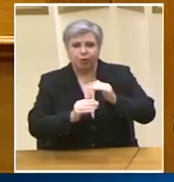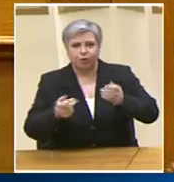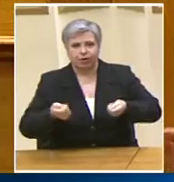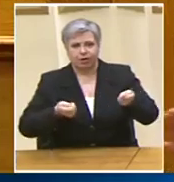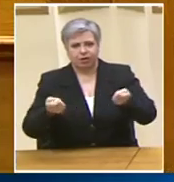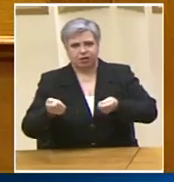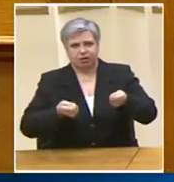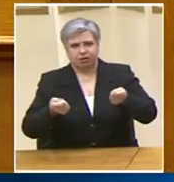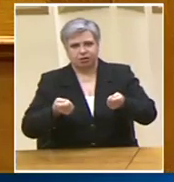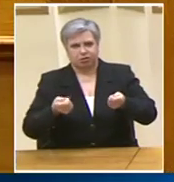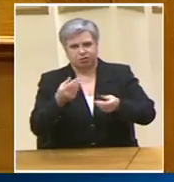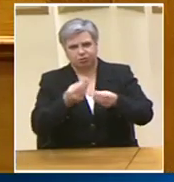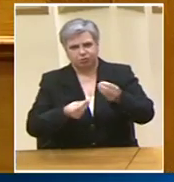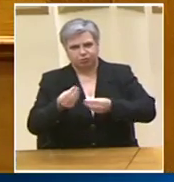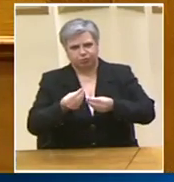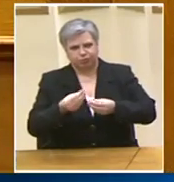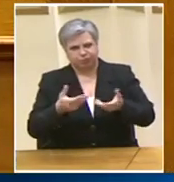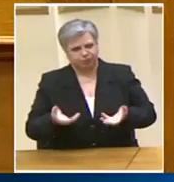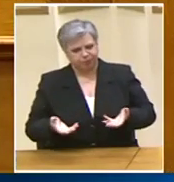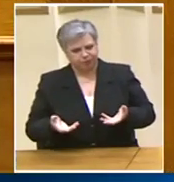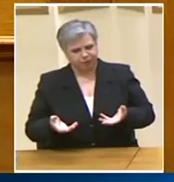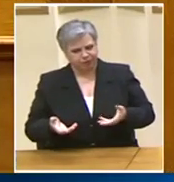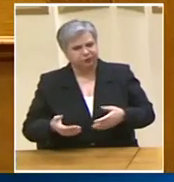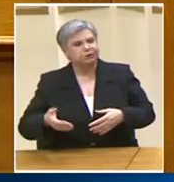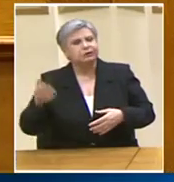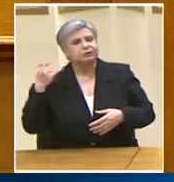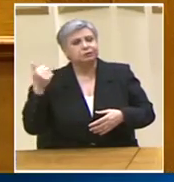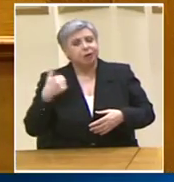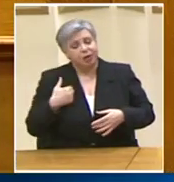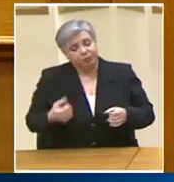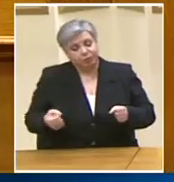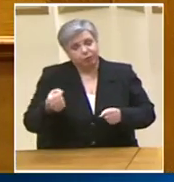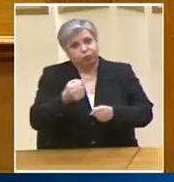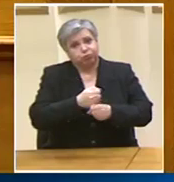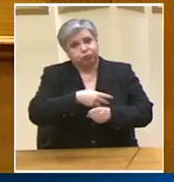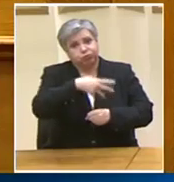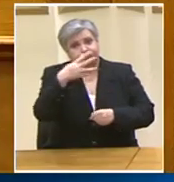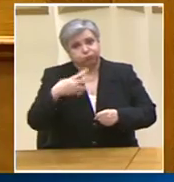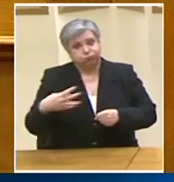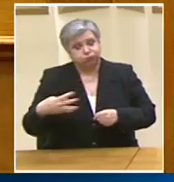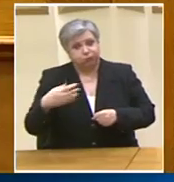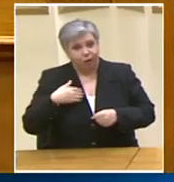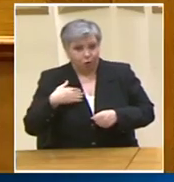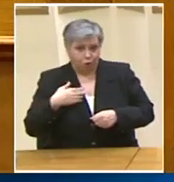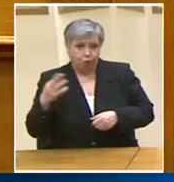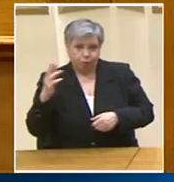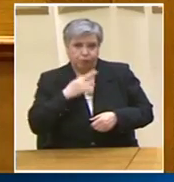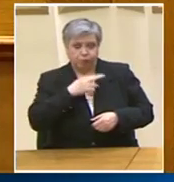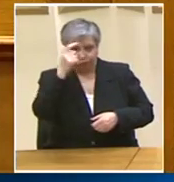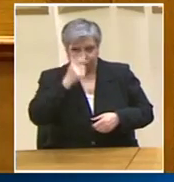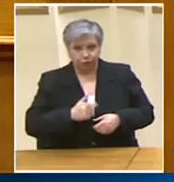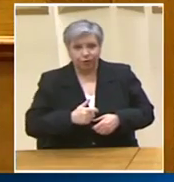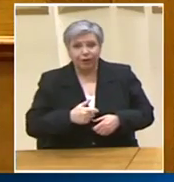Κοιτάξτε, επί των ημερών του ΣΥΡΙΖΑ Όσο εγώ ήμουν πρωθυπουργός είχα δώσει εντολή Εντολή